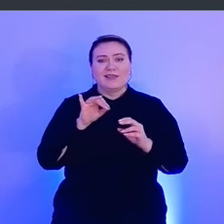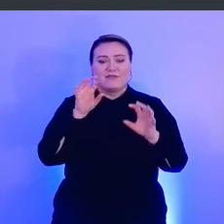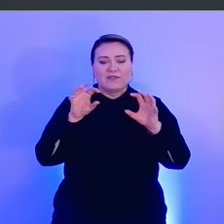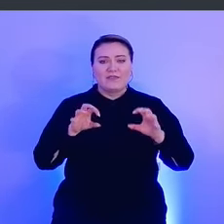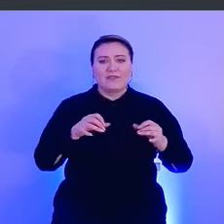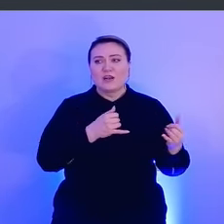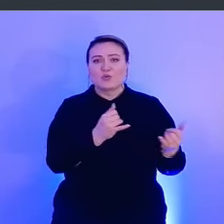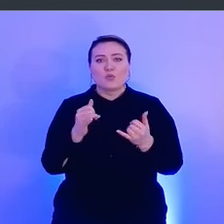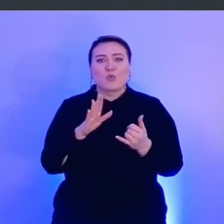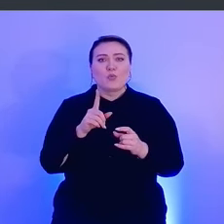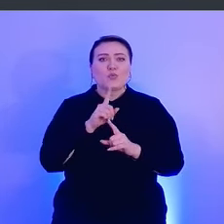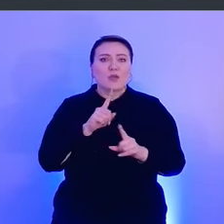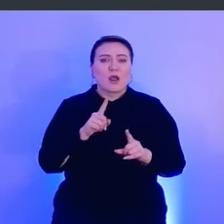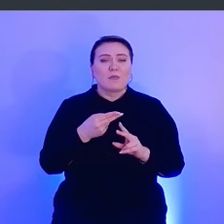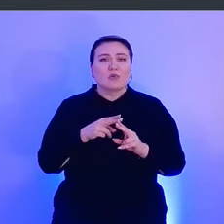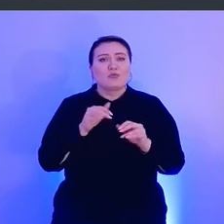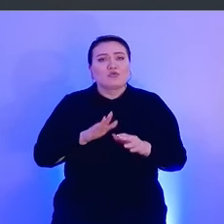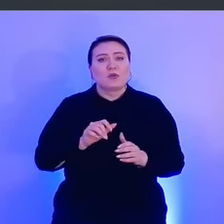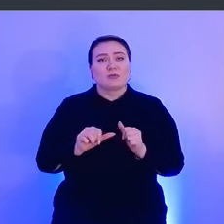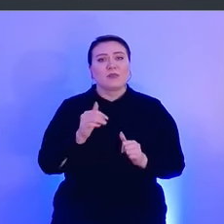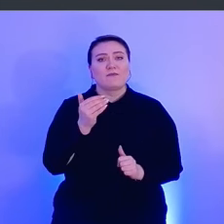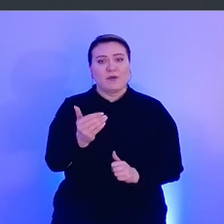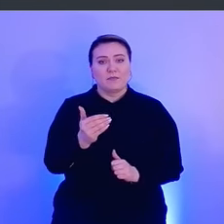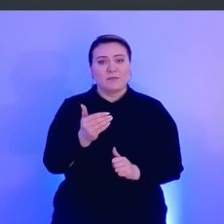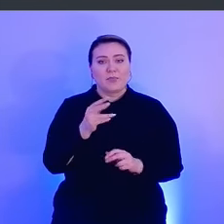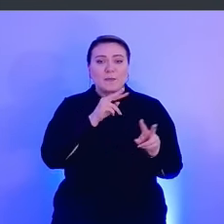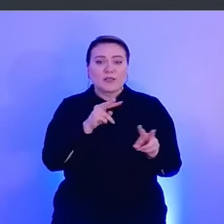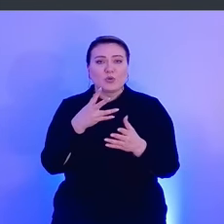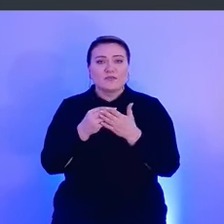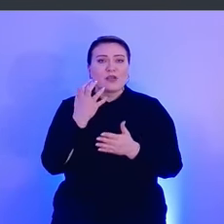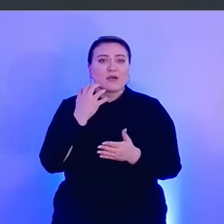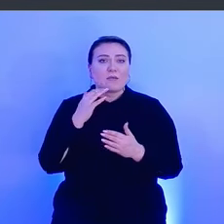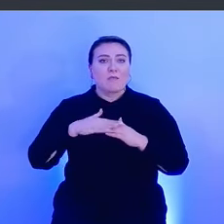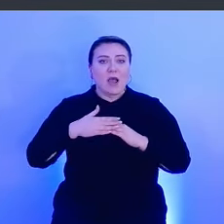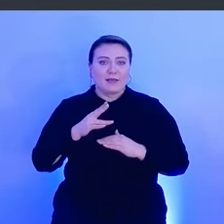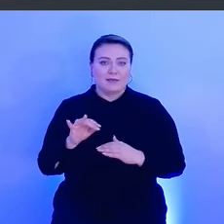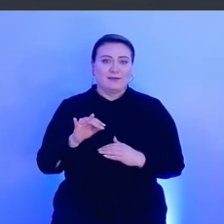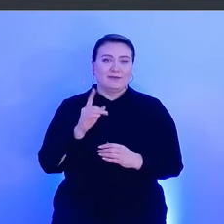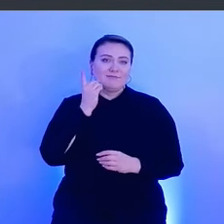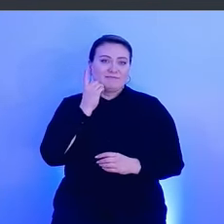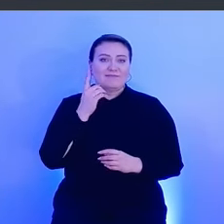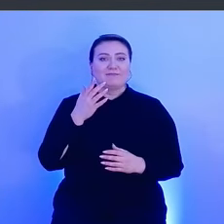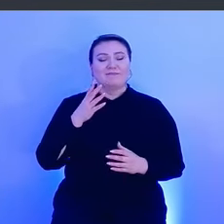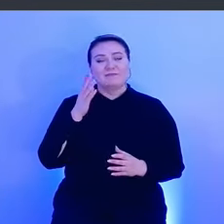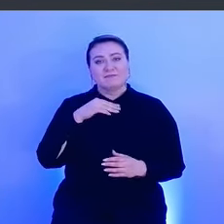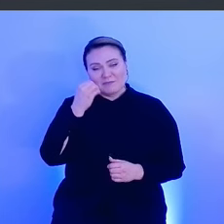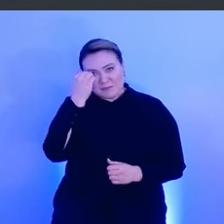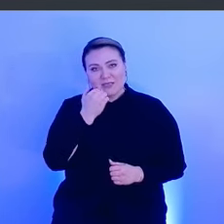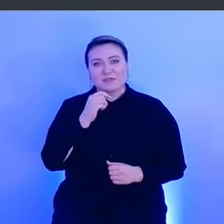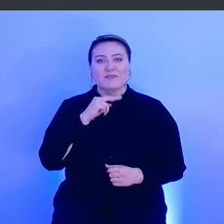подходы. Поэтому решать именно вам. Мониторьте свои маки. Всем спасибо за внимание. Жду ваших вопросов.